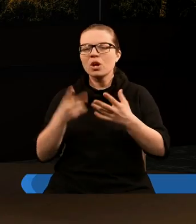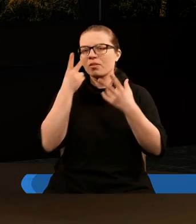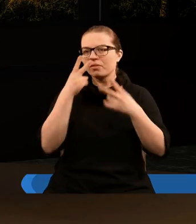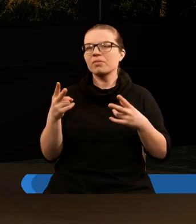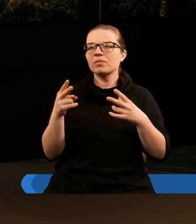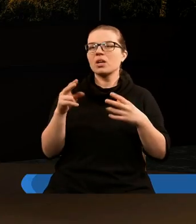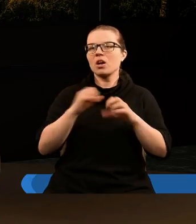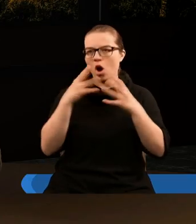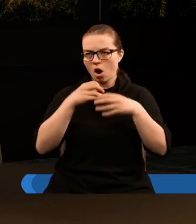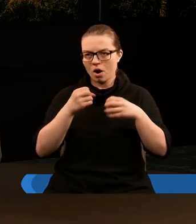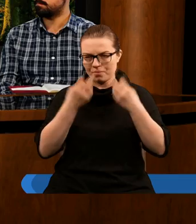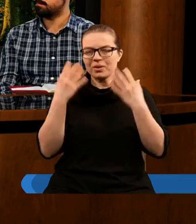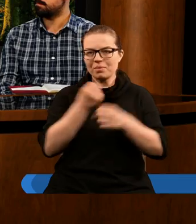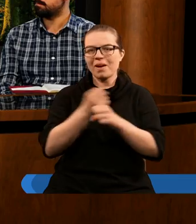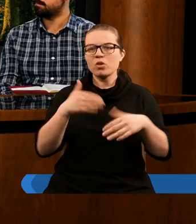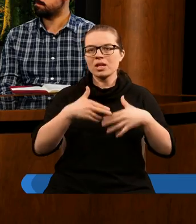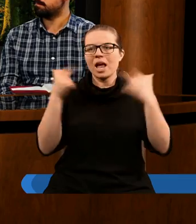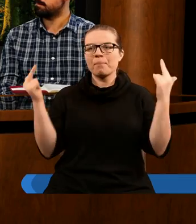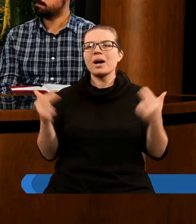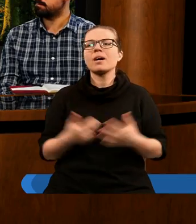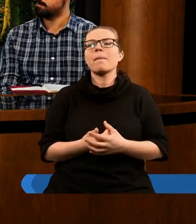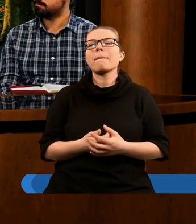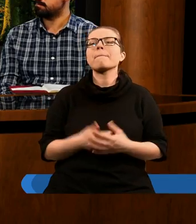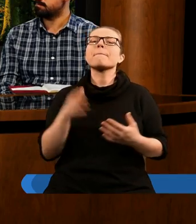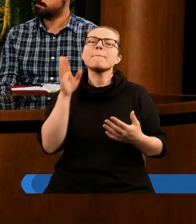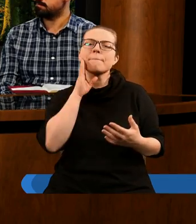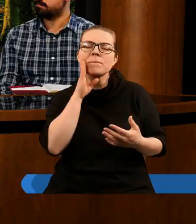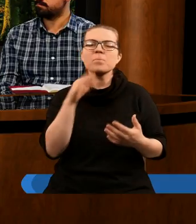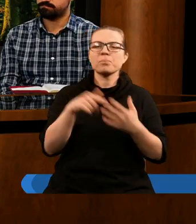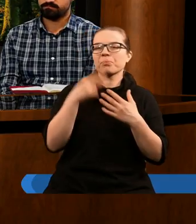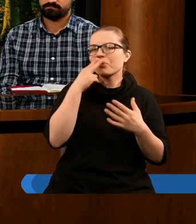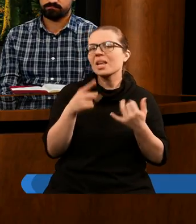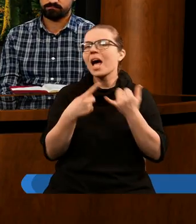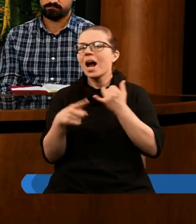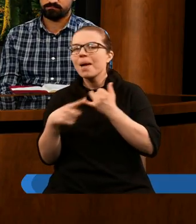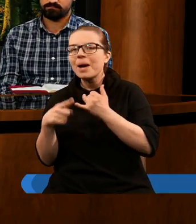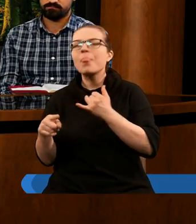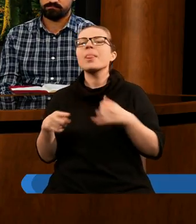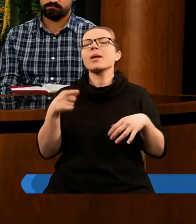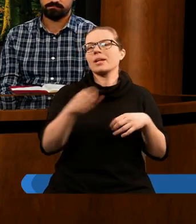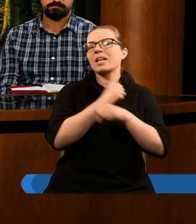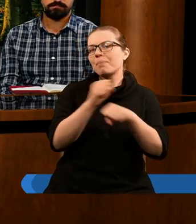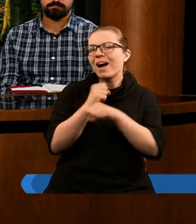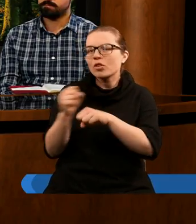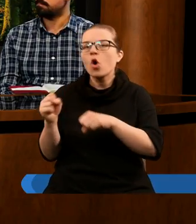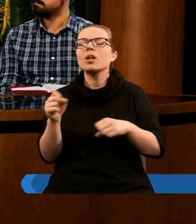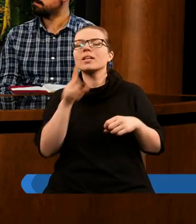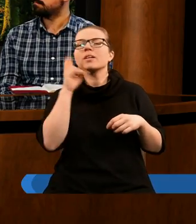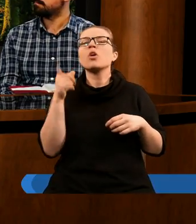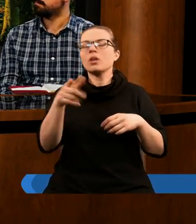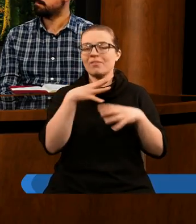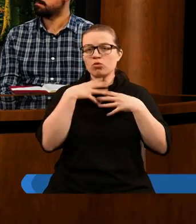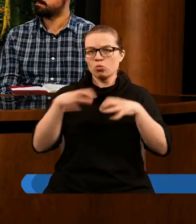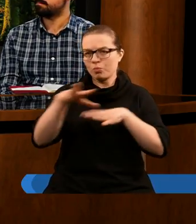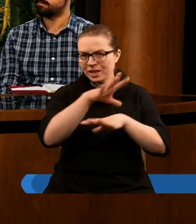zbawionych w niebie. Czyli widzimy, że podobne właśnie elementy, jakie dyczą się wszystkich zbawionych znajdujemy w tym